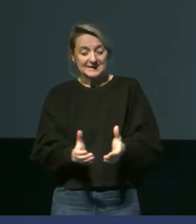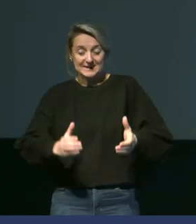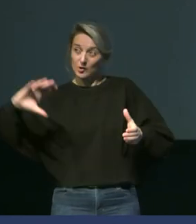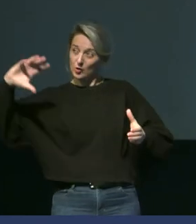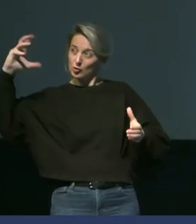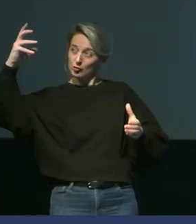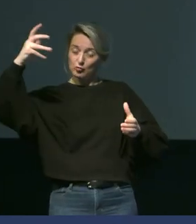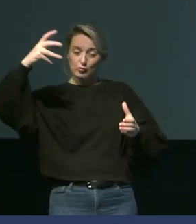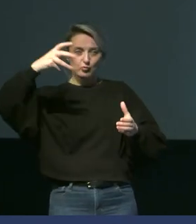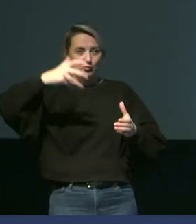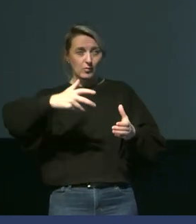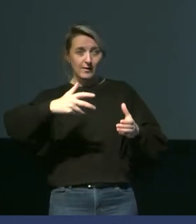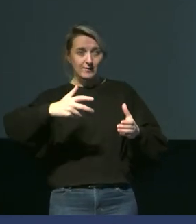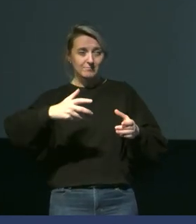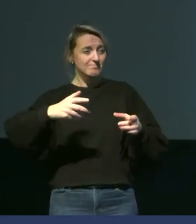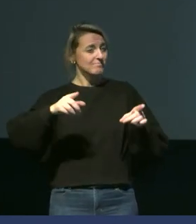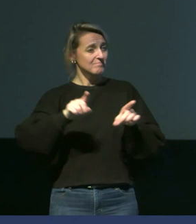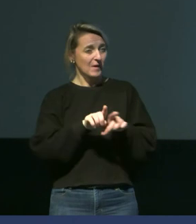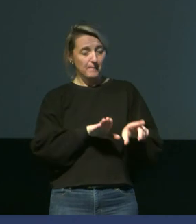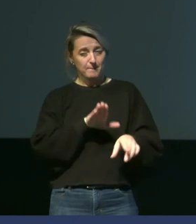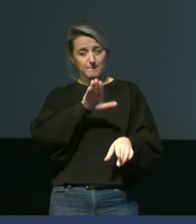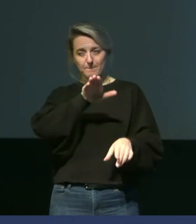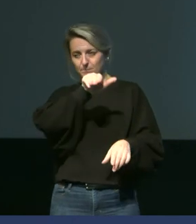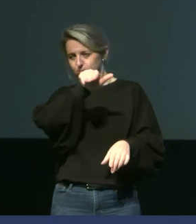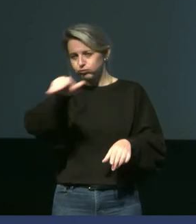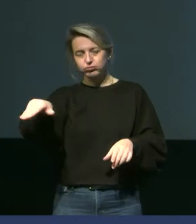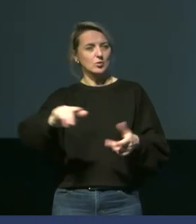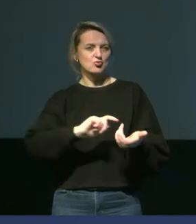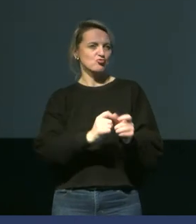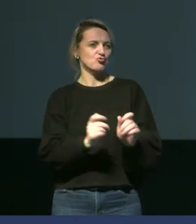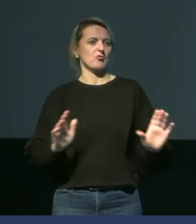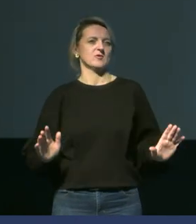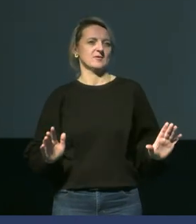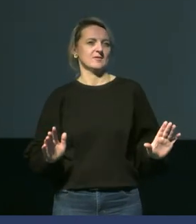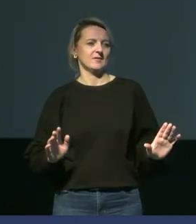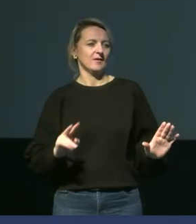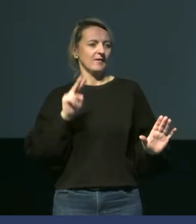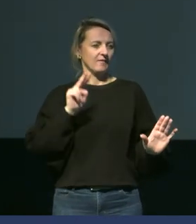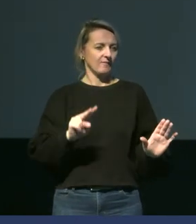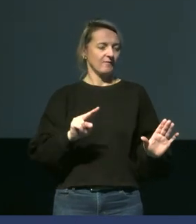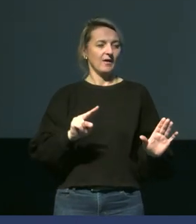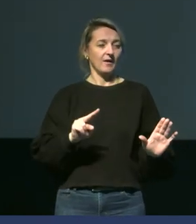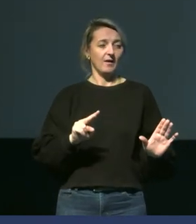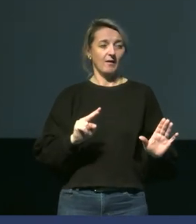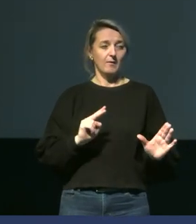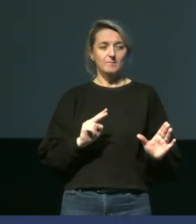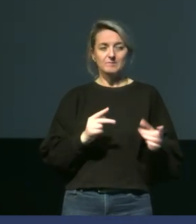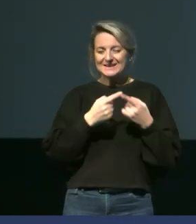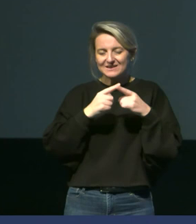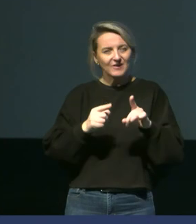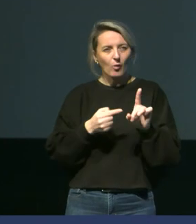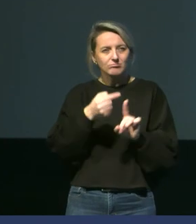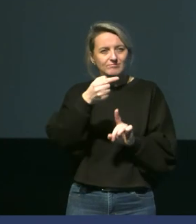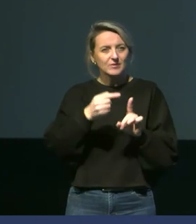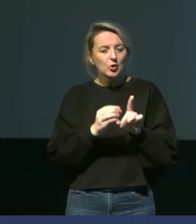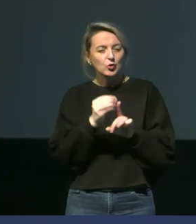a également la même rupture de pente, c'est-à-dire plus d'augmentation de la température du bec, mais que cette rupture de pente, elle intervient à une température de